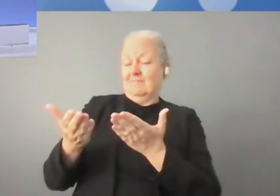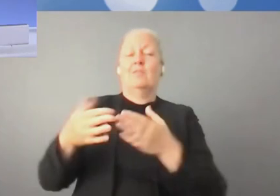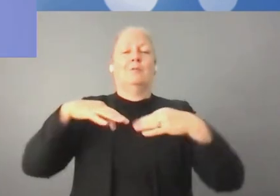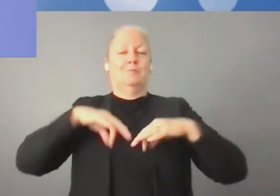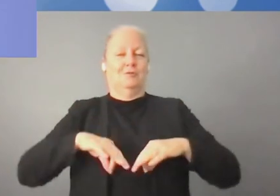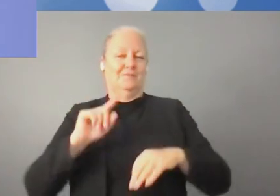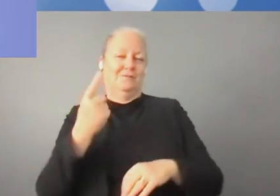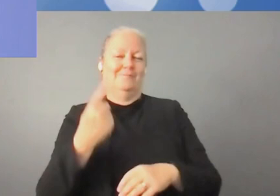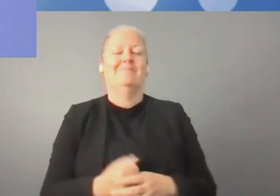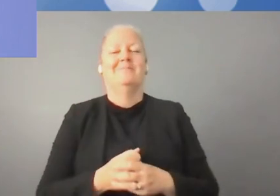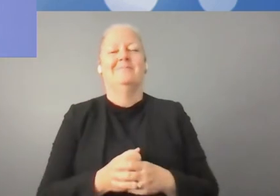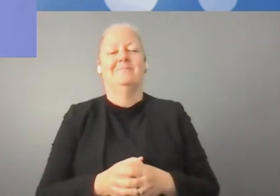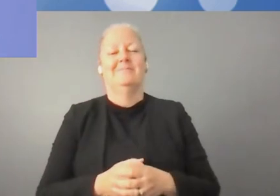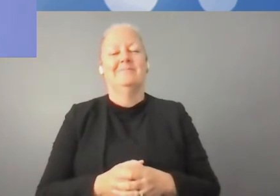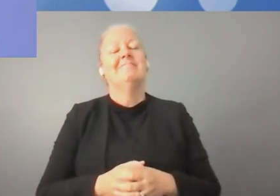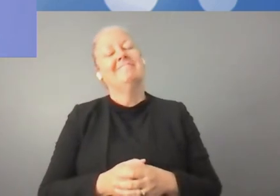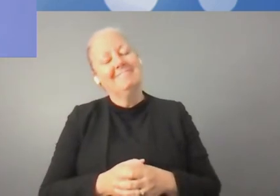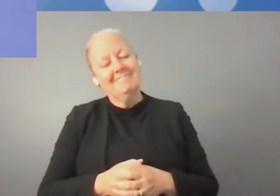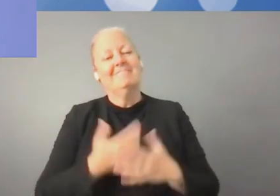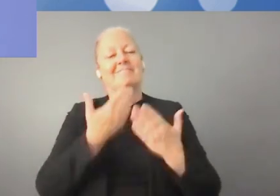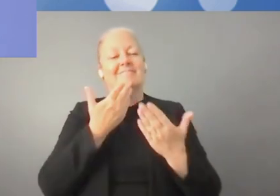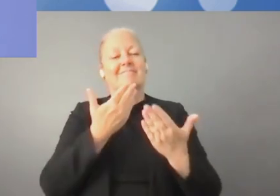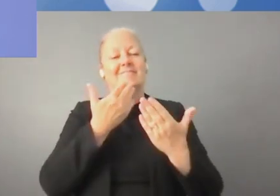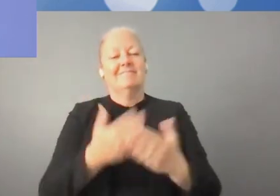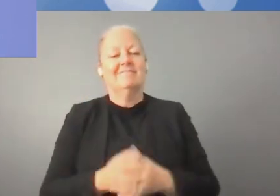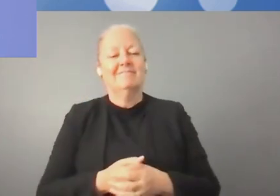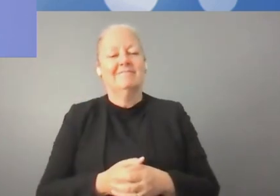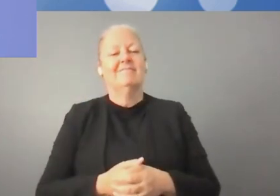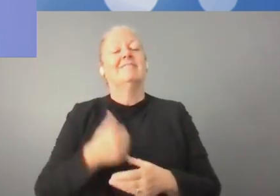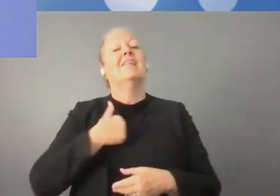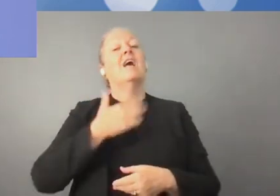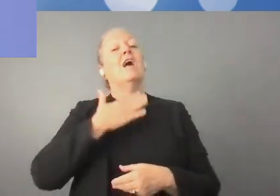66 secondes maximum. Je commencerai par Mme la ministre.